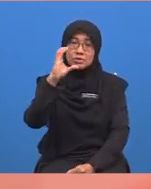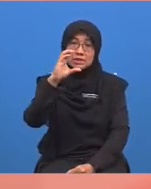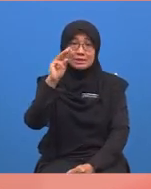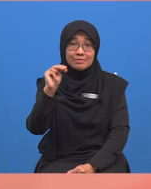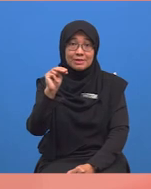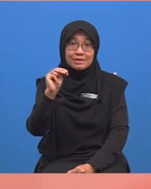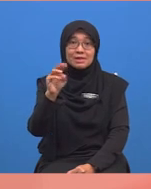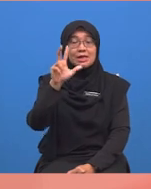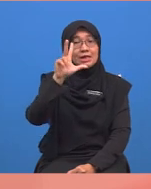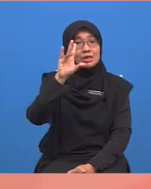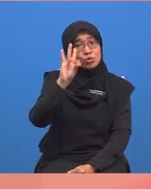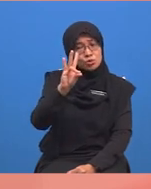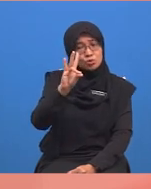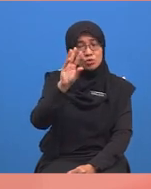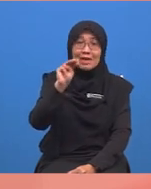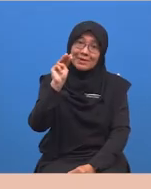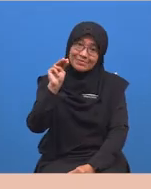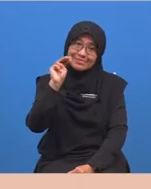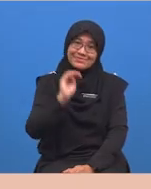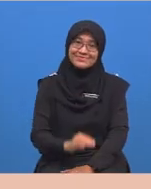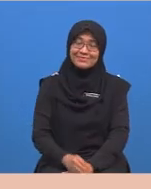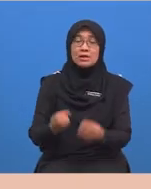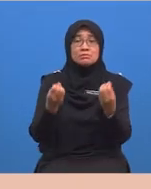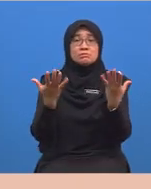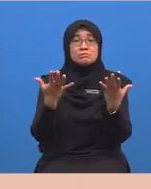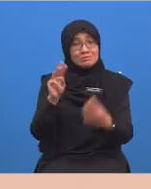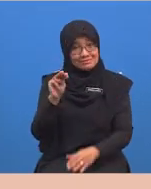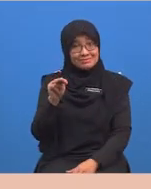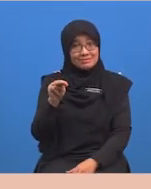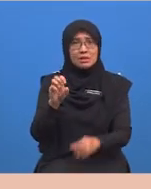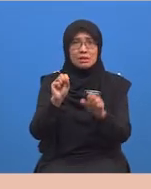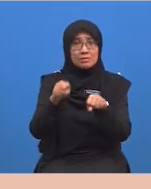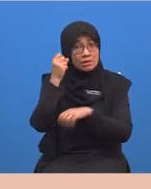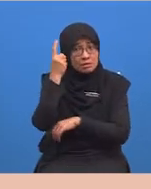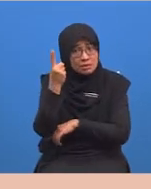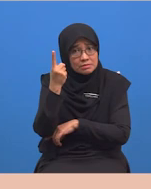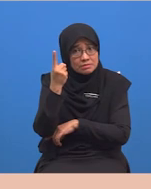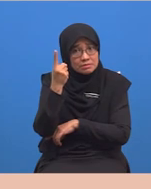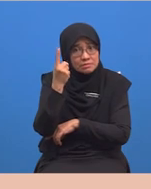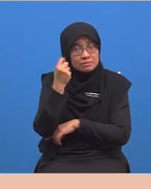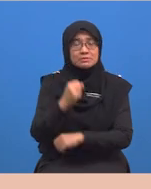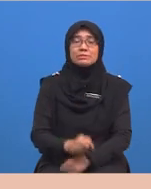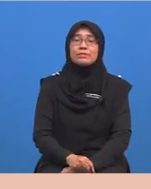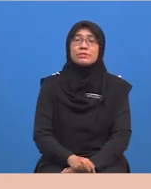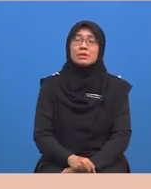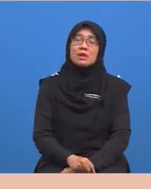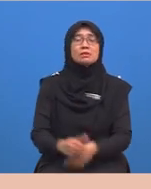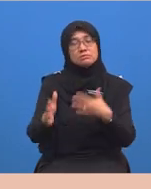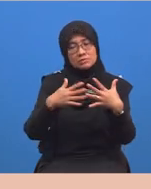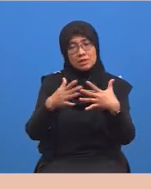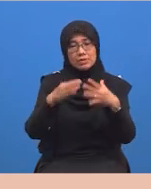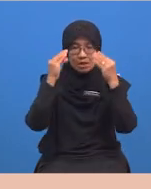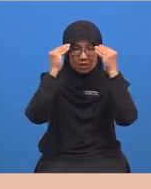tujuh milimeter. Bagaimana, murid-murid? Boleh faham setakat ini? Jangan bimbang.